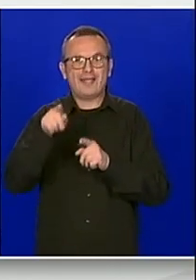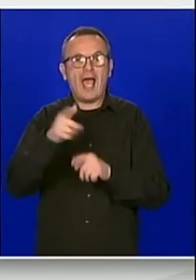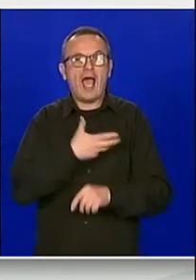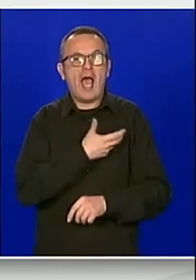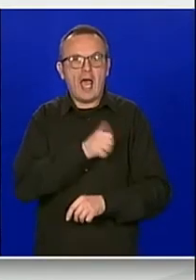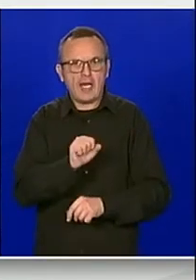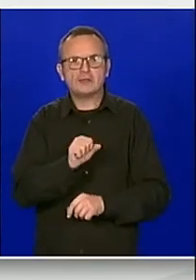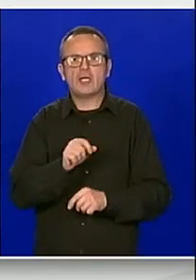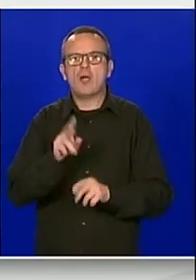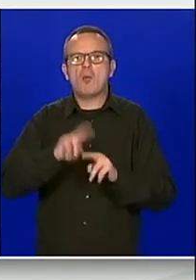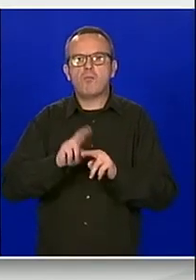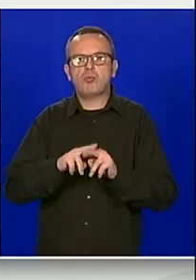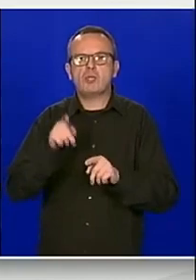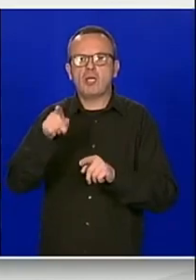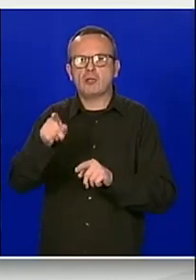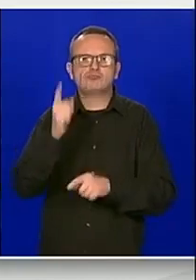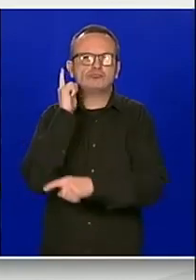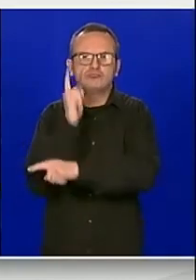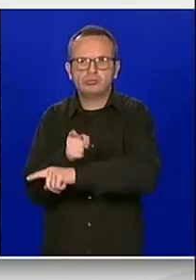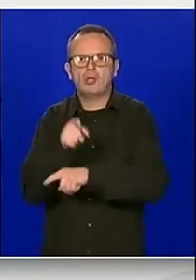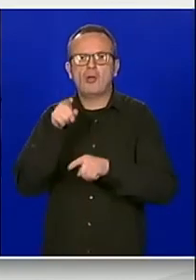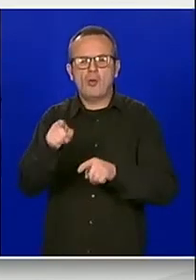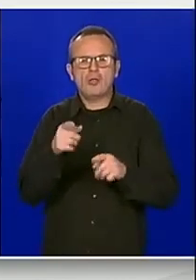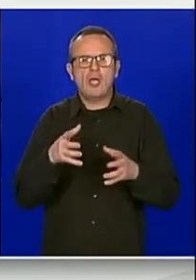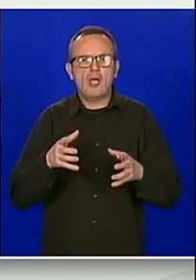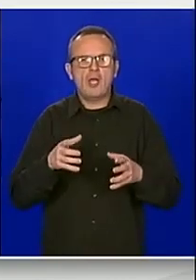godišnje financijskih izvještaja 2020. godine Fine.